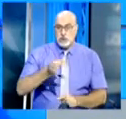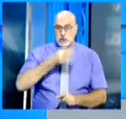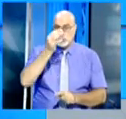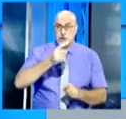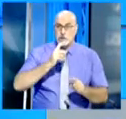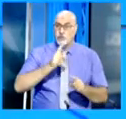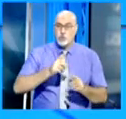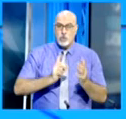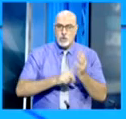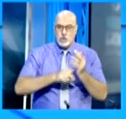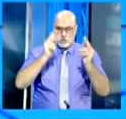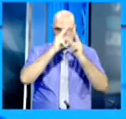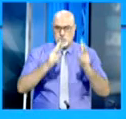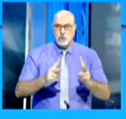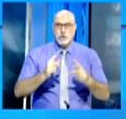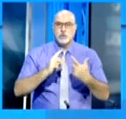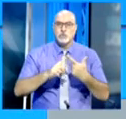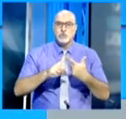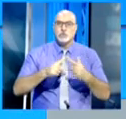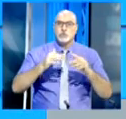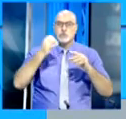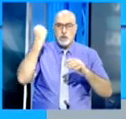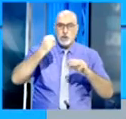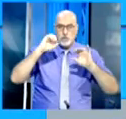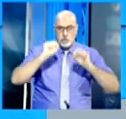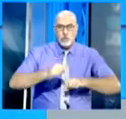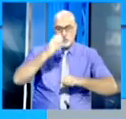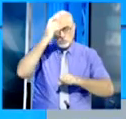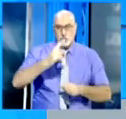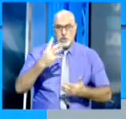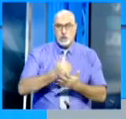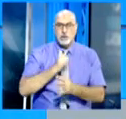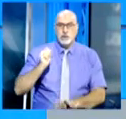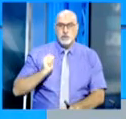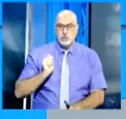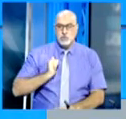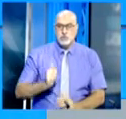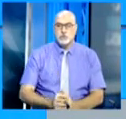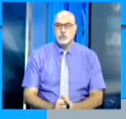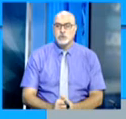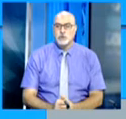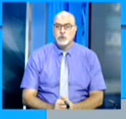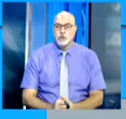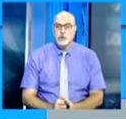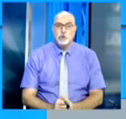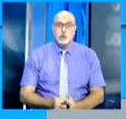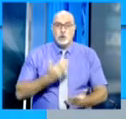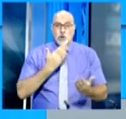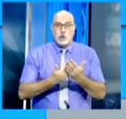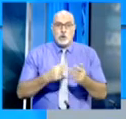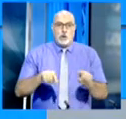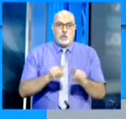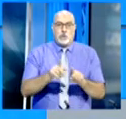الشرعية الدولية وتمكين الشعب الصحراوي من حقه في تقرير المصير اللقاء تطرق إلى